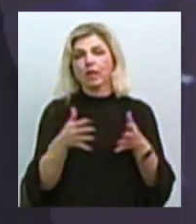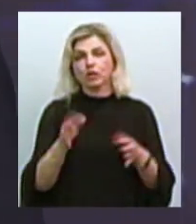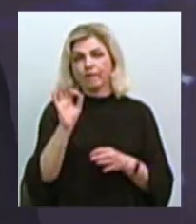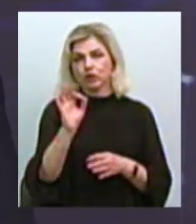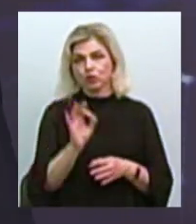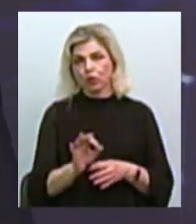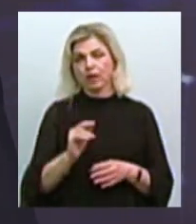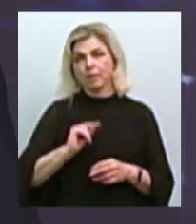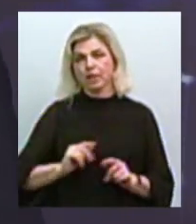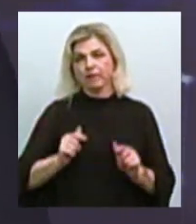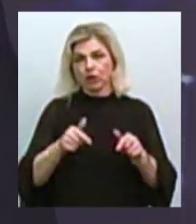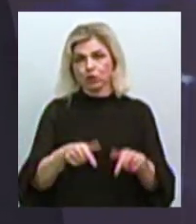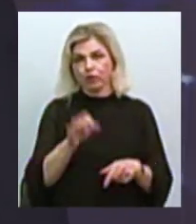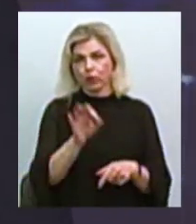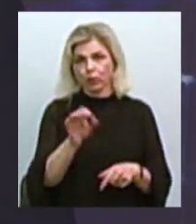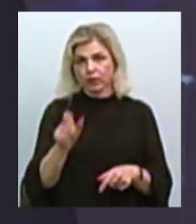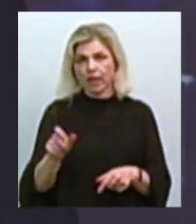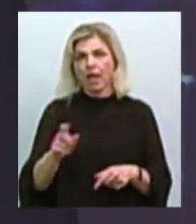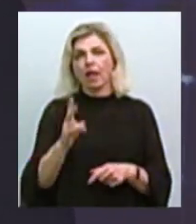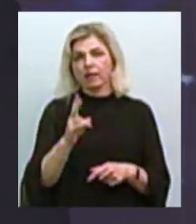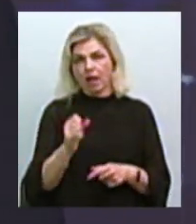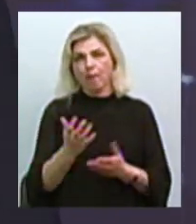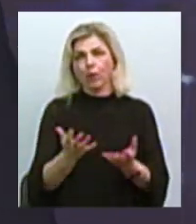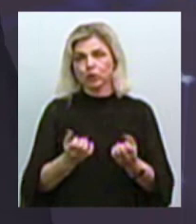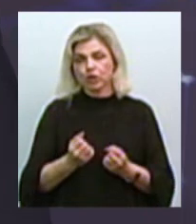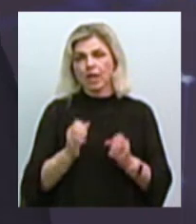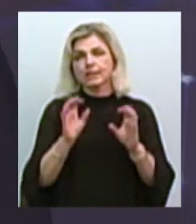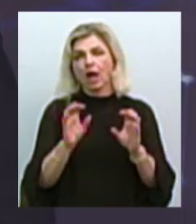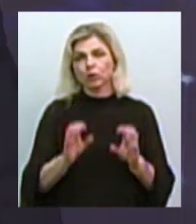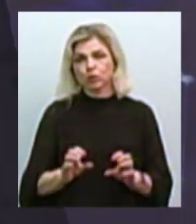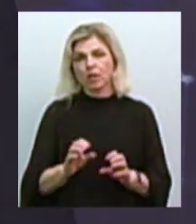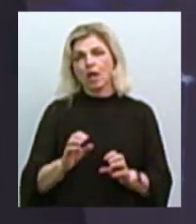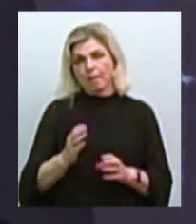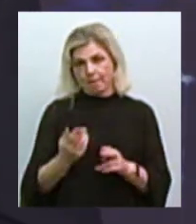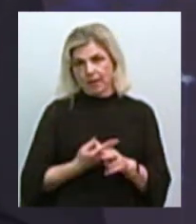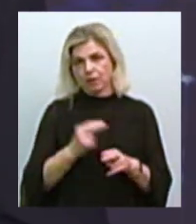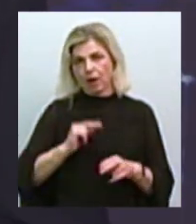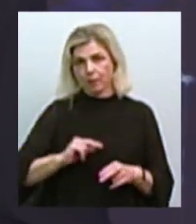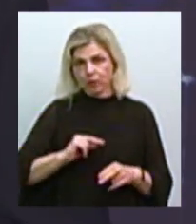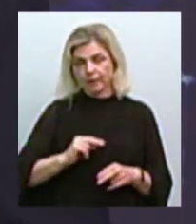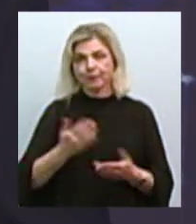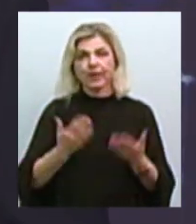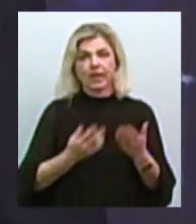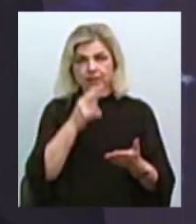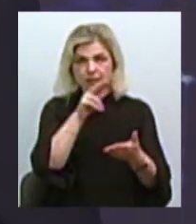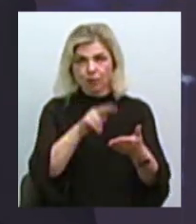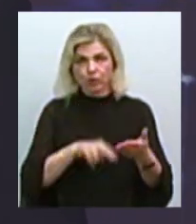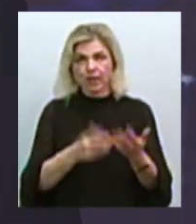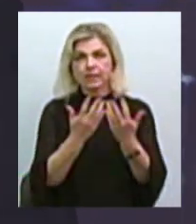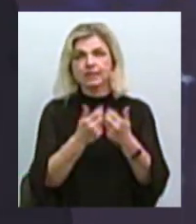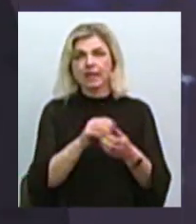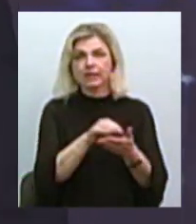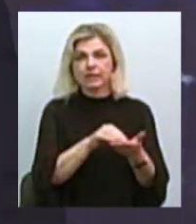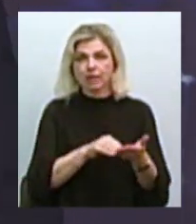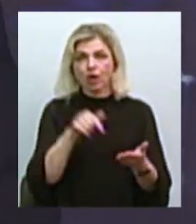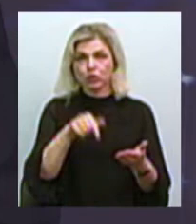працевлаштованих людей саме до набуття статусу безробітного. Тому що ви знаєте, що якщо переглянути статистику, то у нас в